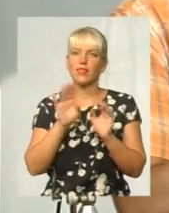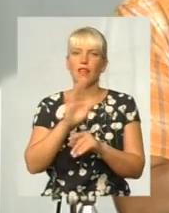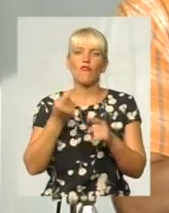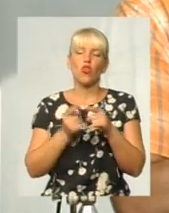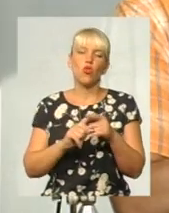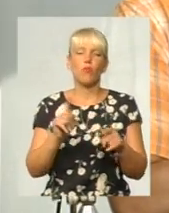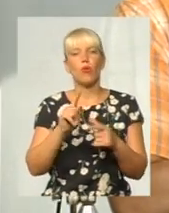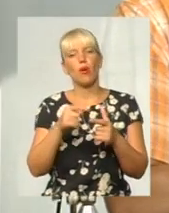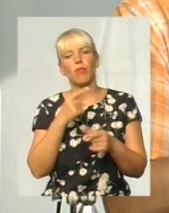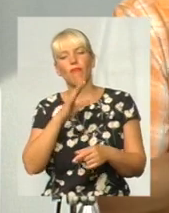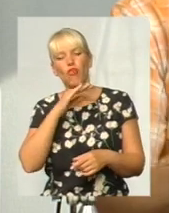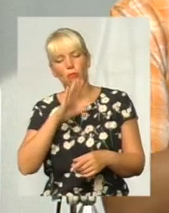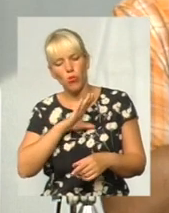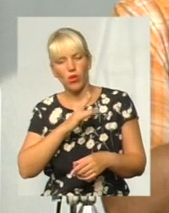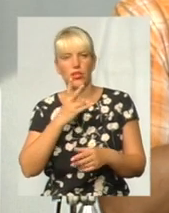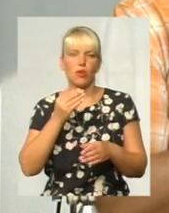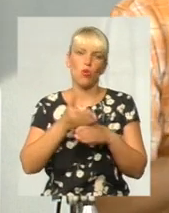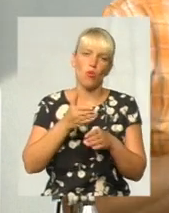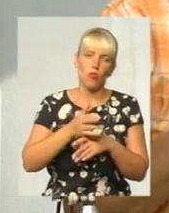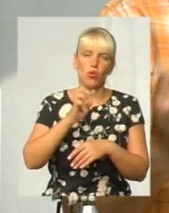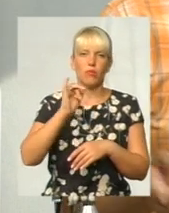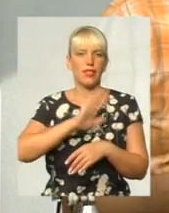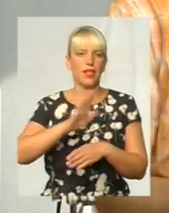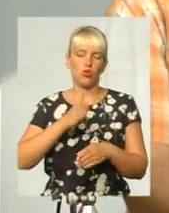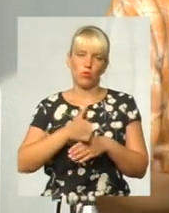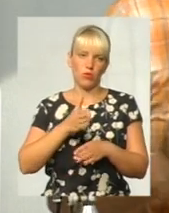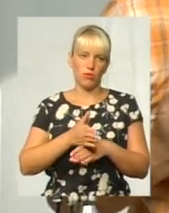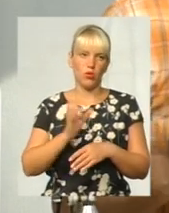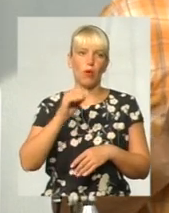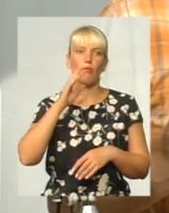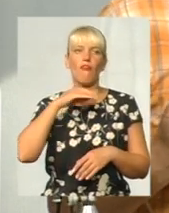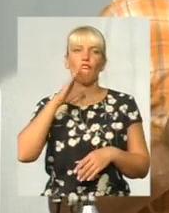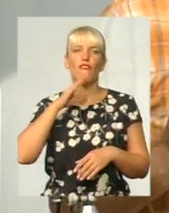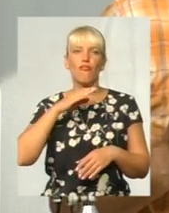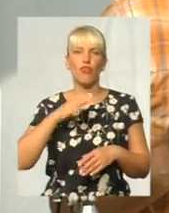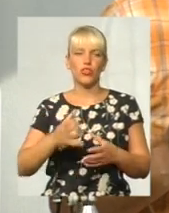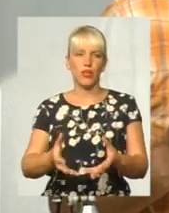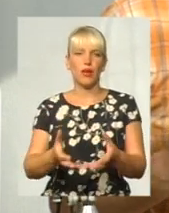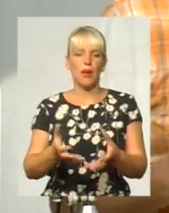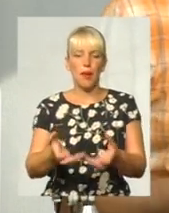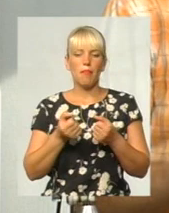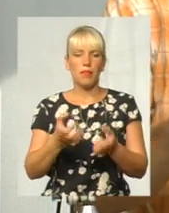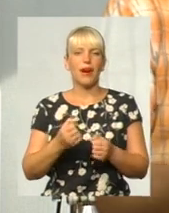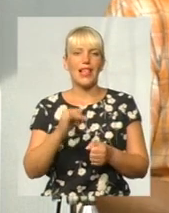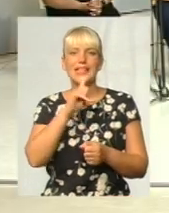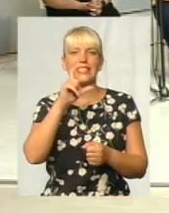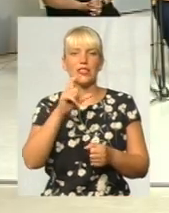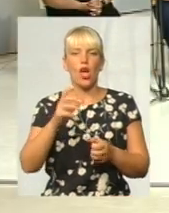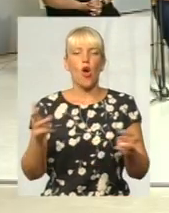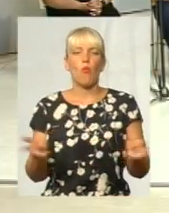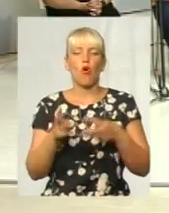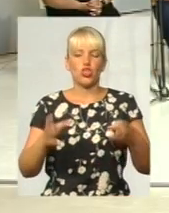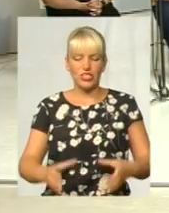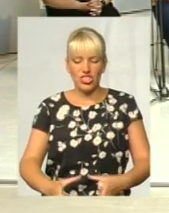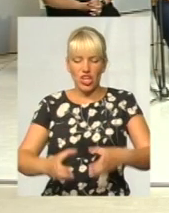якби була вода, то воно б щось допомогло, чи не допомогло, бо воду все равно забирали з пожежних гідрантів, а не з системи